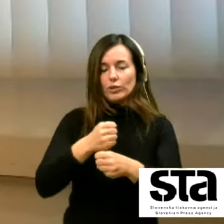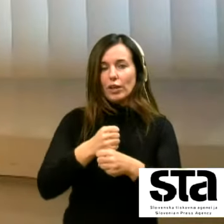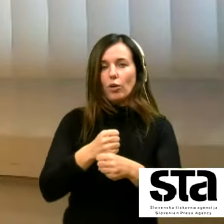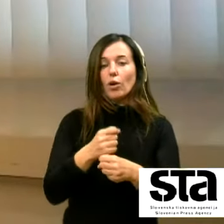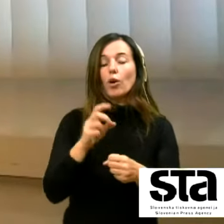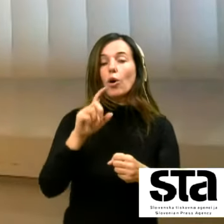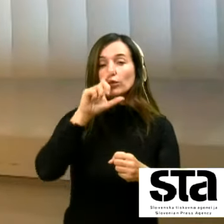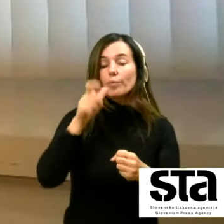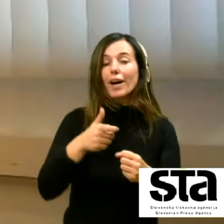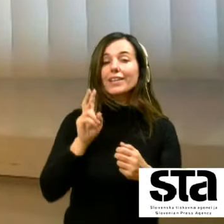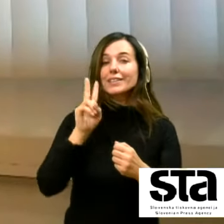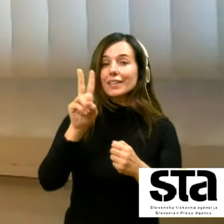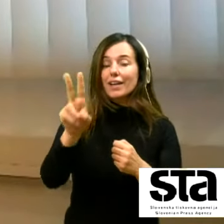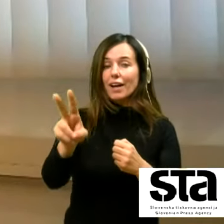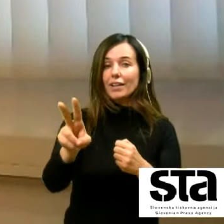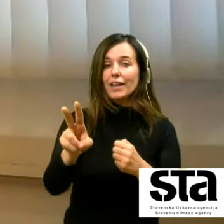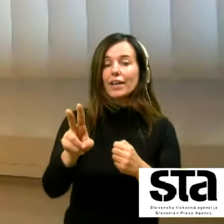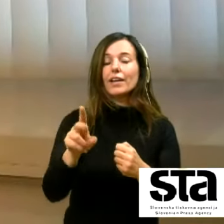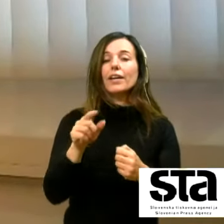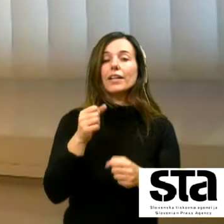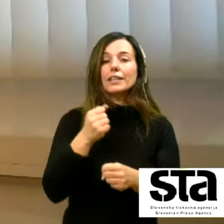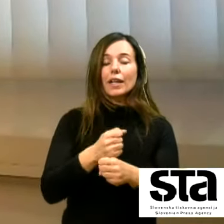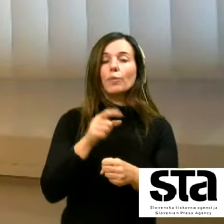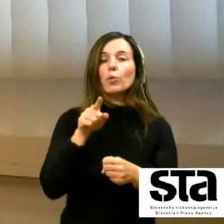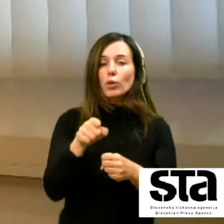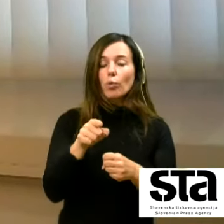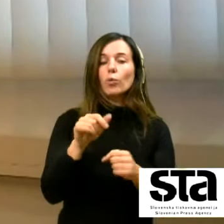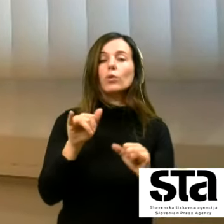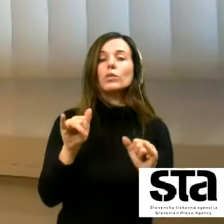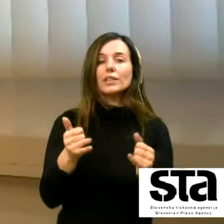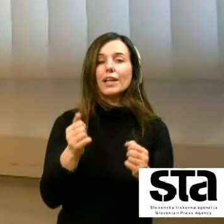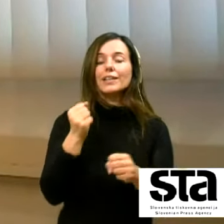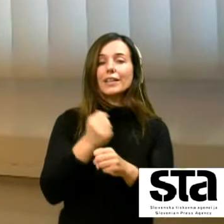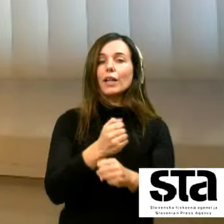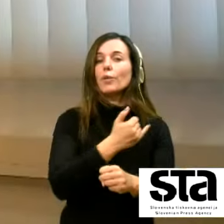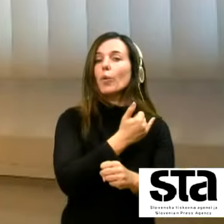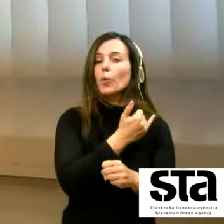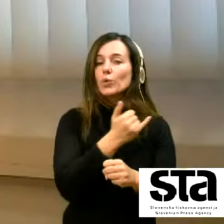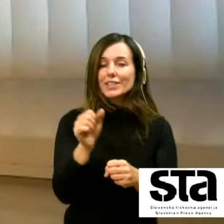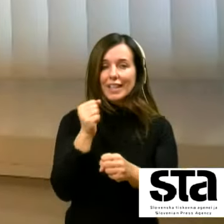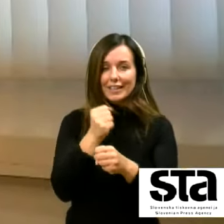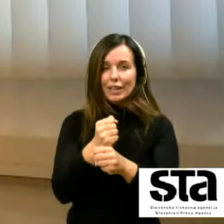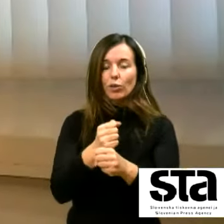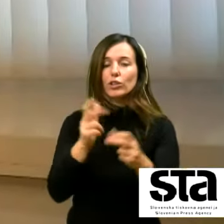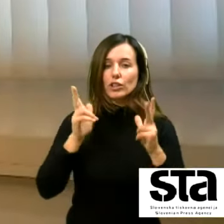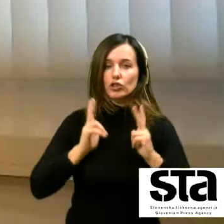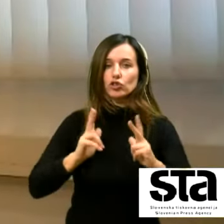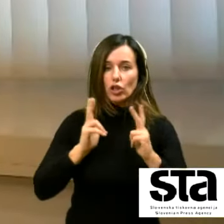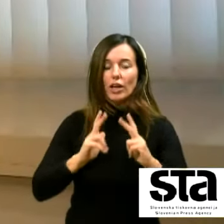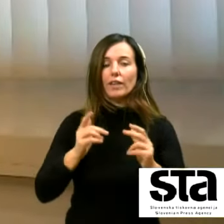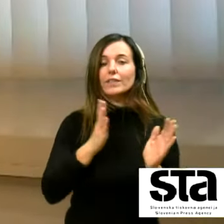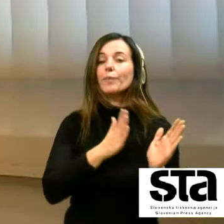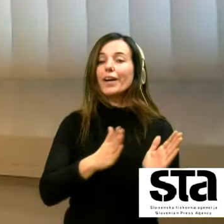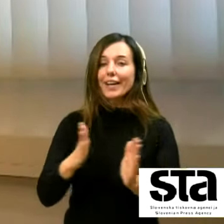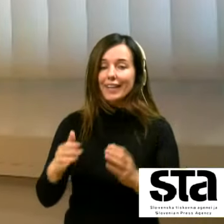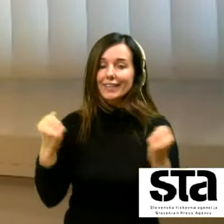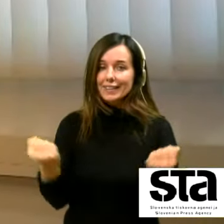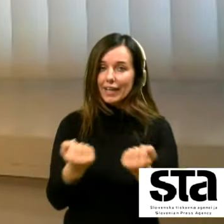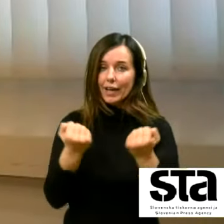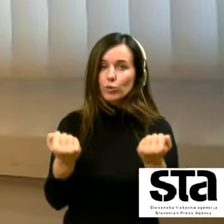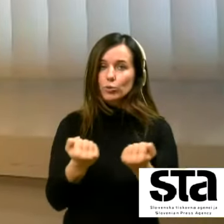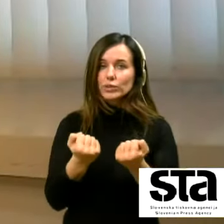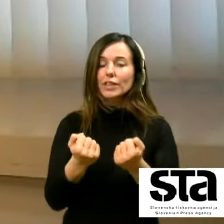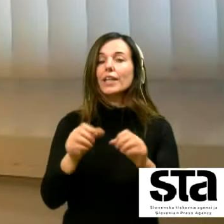marca dalje sorganiziramo delo tako da oddelimo resnično vse delo ki naščaka v tej naši redni dejavnosti